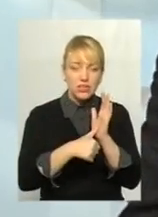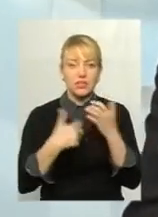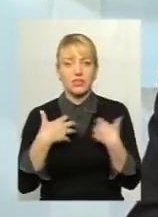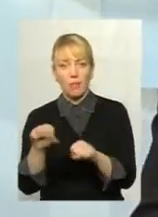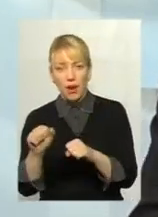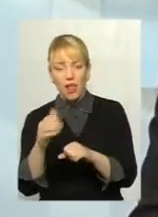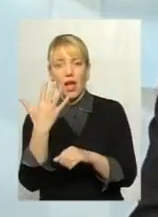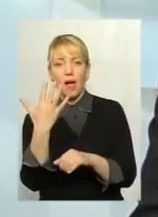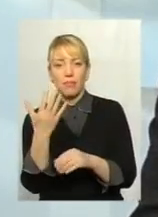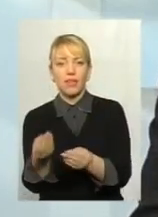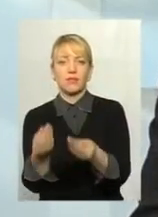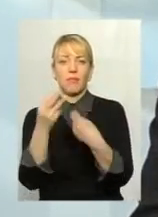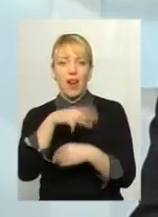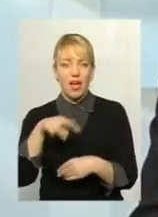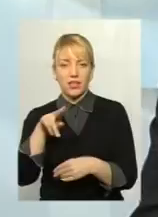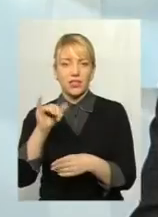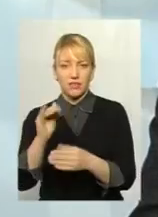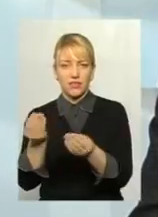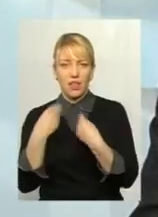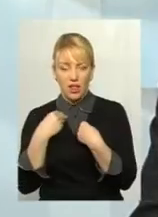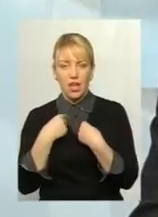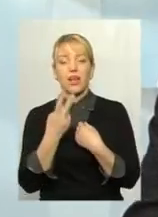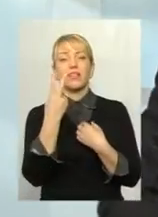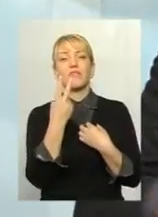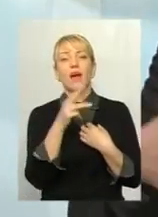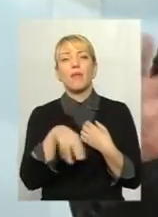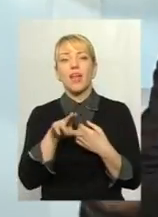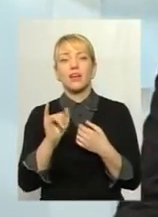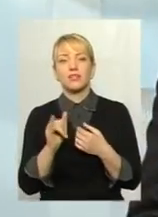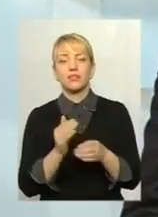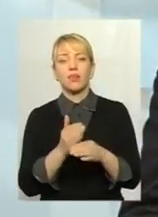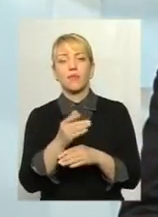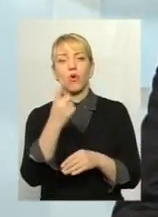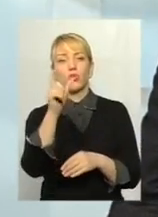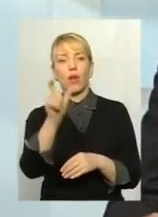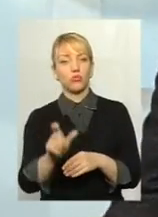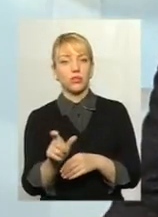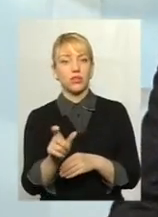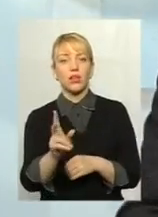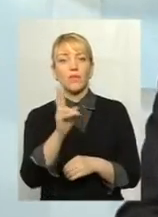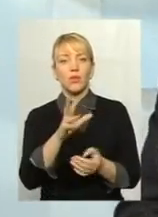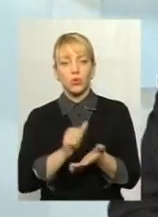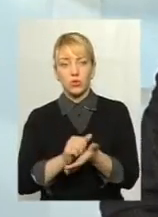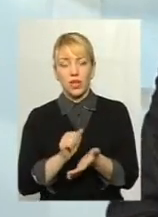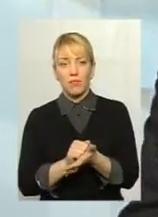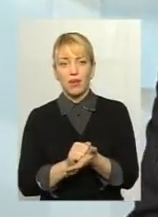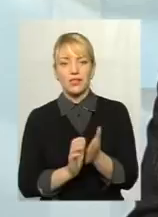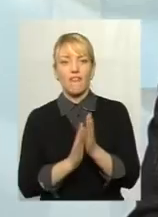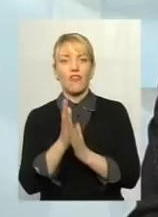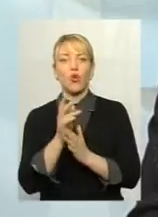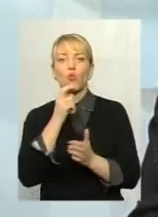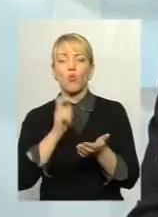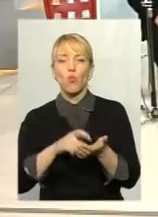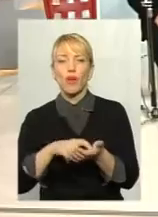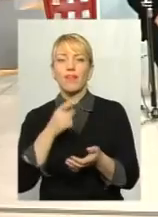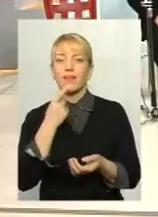мільярдів, 2 мільярди направляються для одної особи, яка займається вирощуванням кореї яєць.